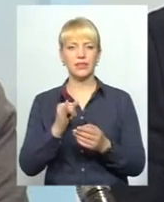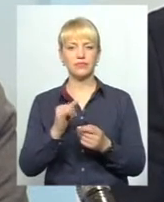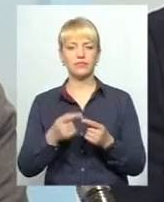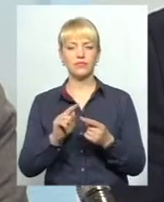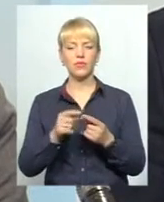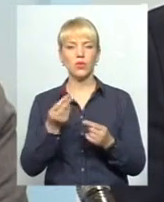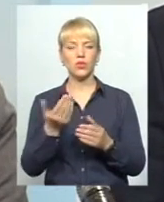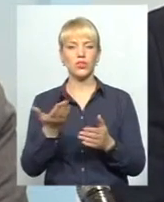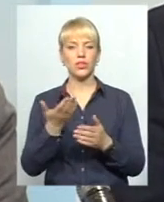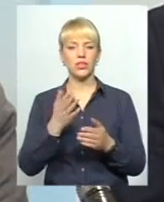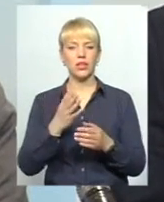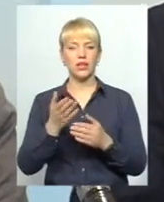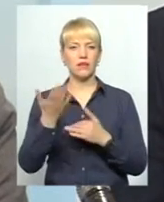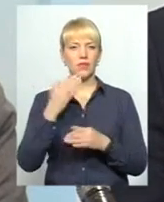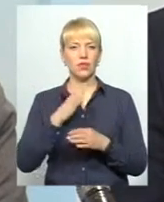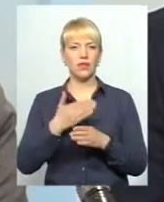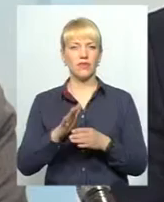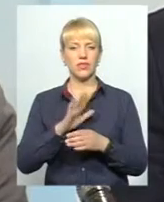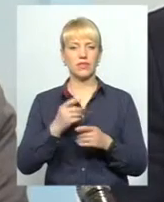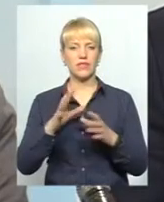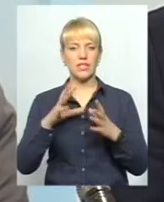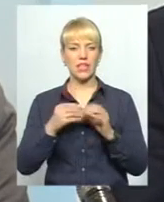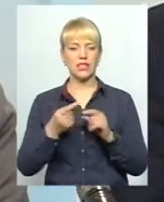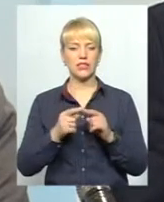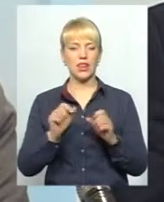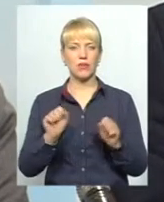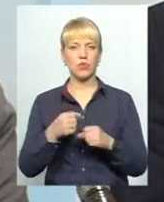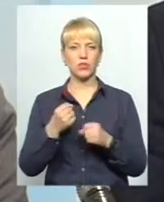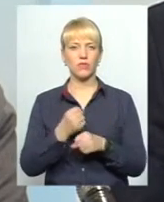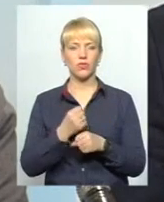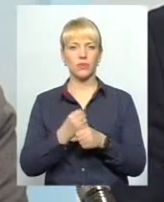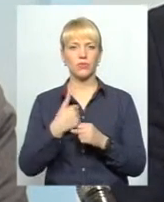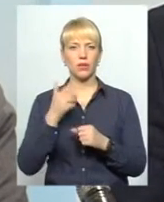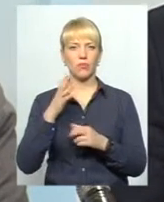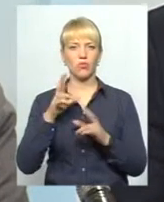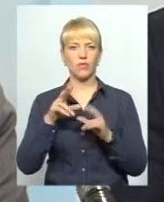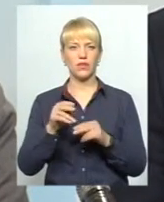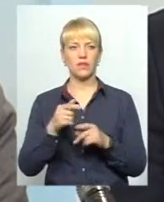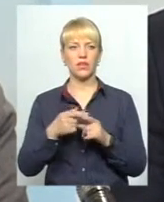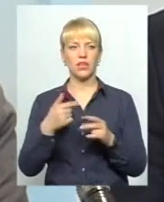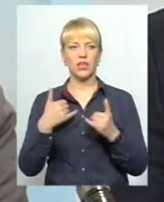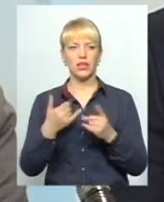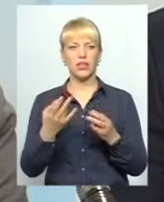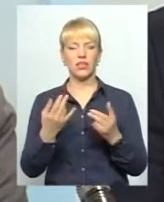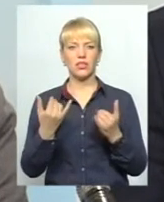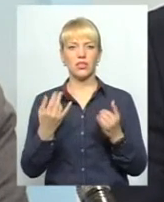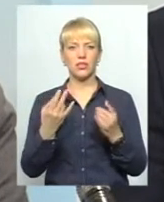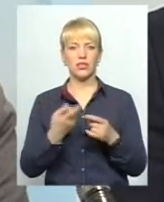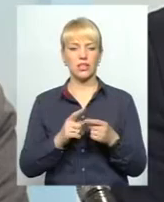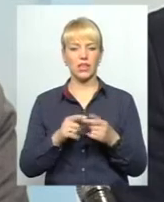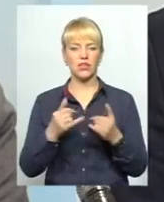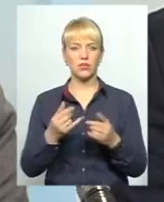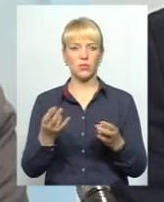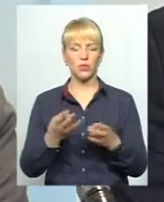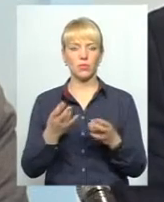кошти не виділялись. За рік це неможливо зробити. Я буду відвертий, і ми розуміємо, що для цього потрібен величезний ресурс і ще один